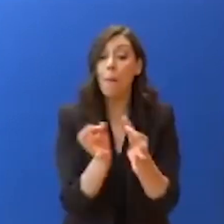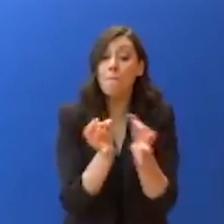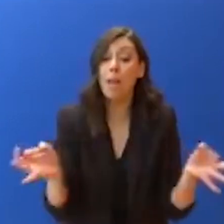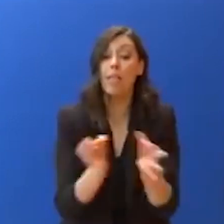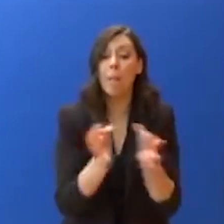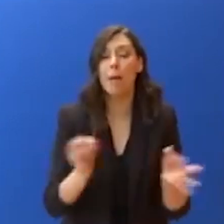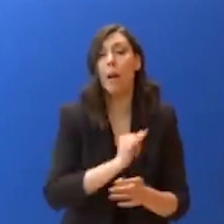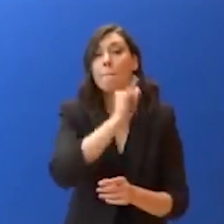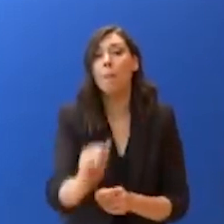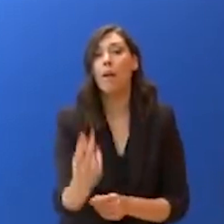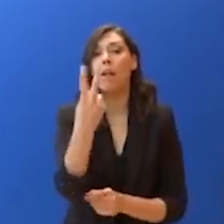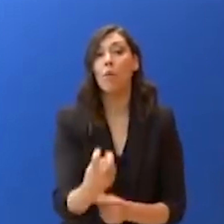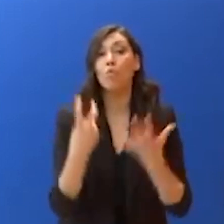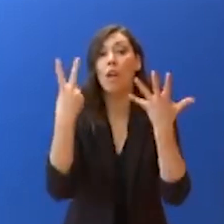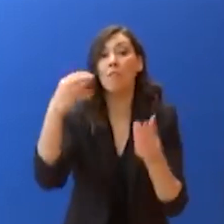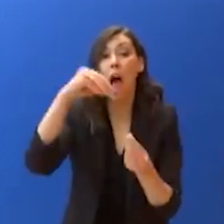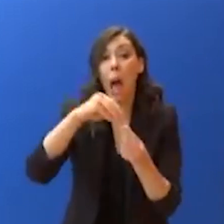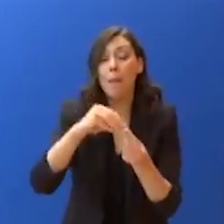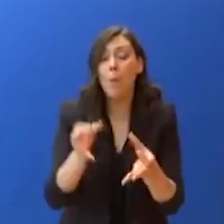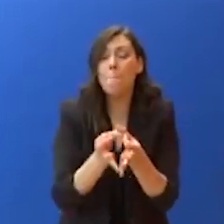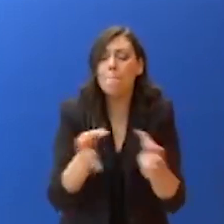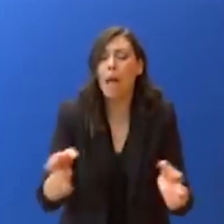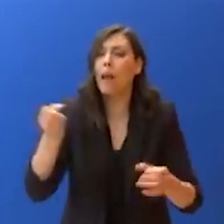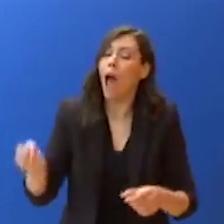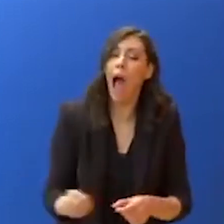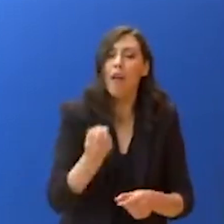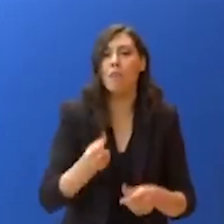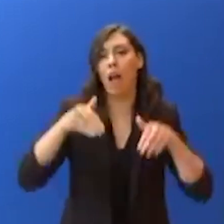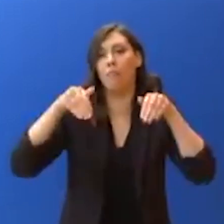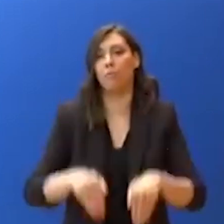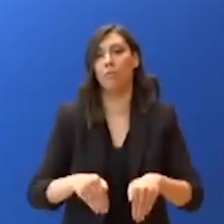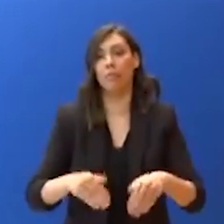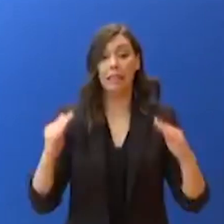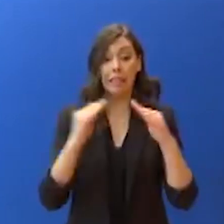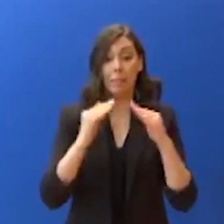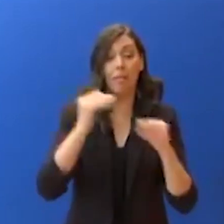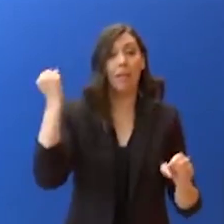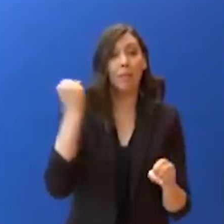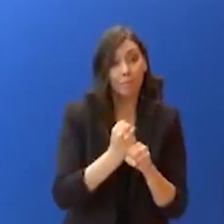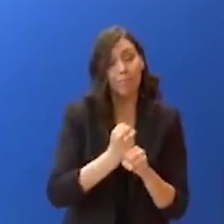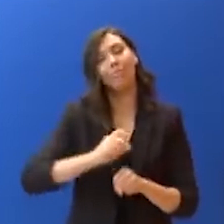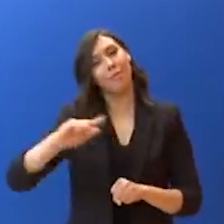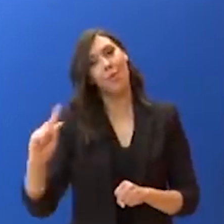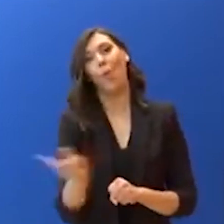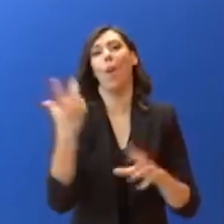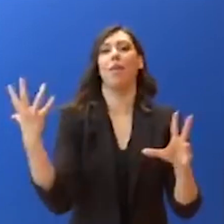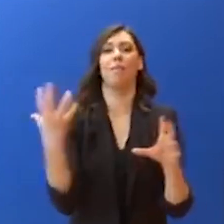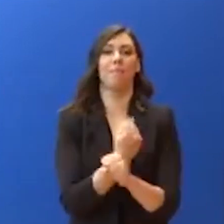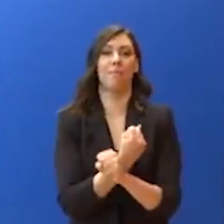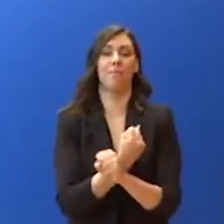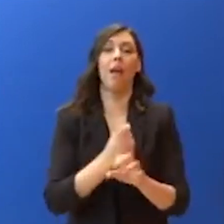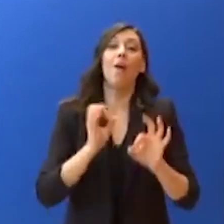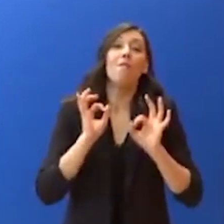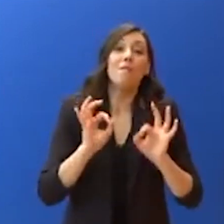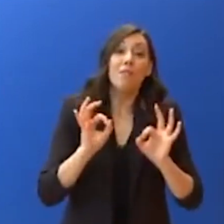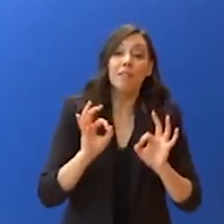τηρούμε ευλαβικά τα μέτρα. Μένουμε σπίτι, βγαίνουμε νικητές. Σε κάθε περίπτωση, η μετάβαση στην κανονικότητα